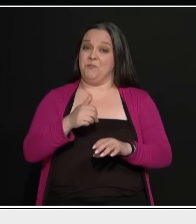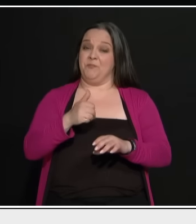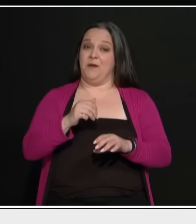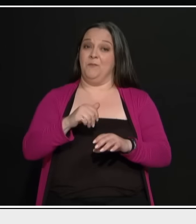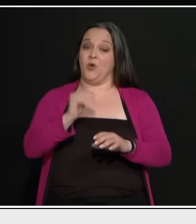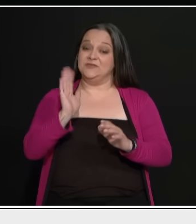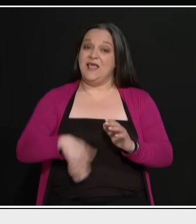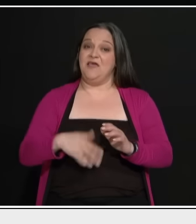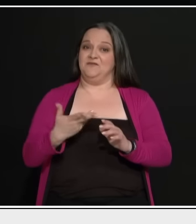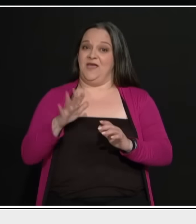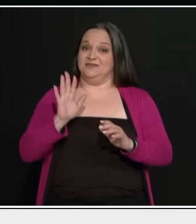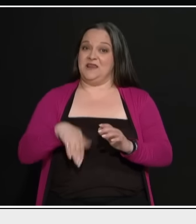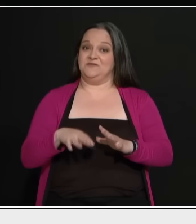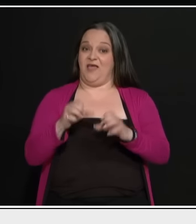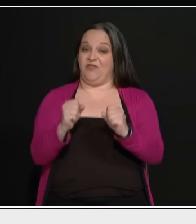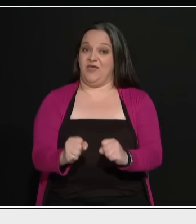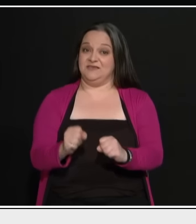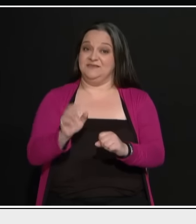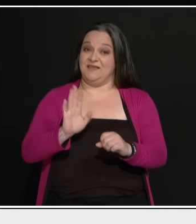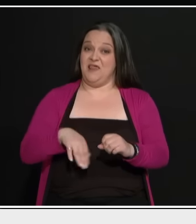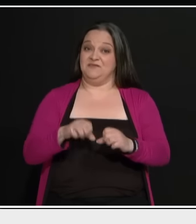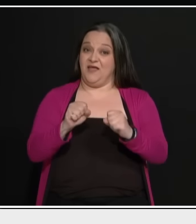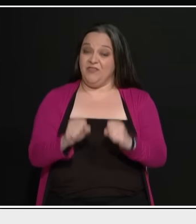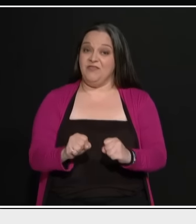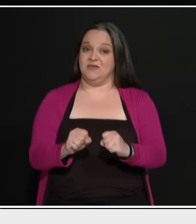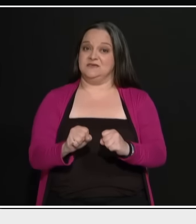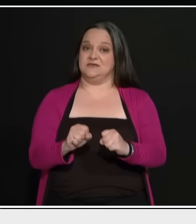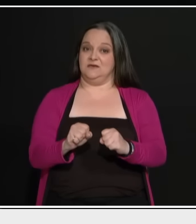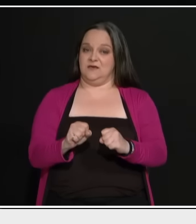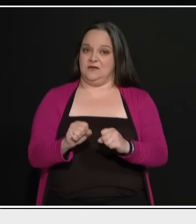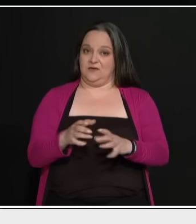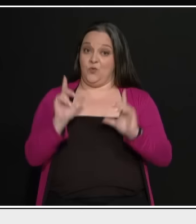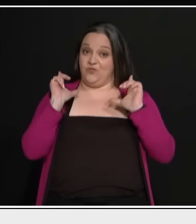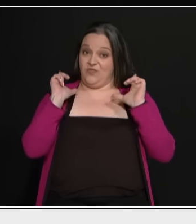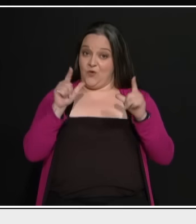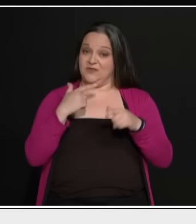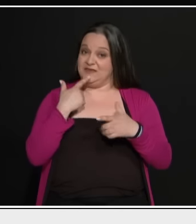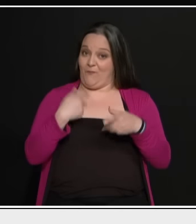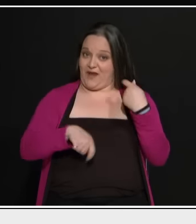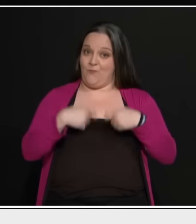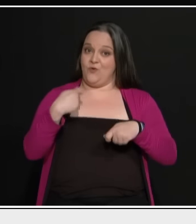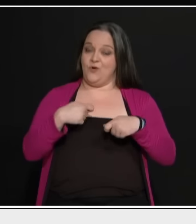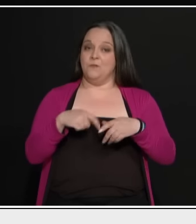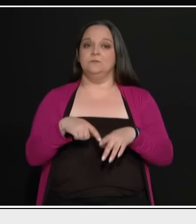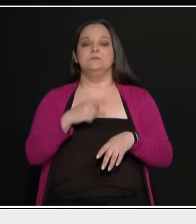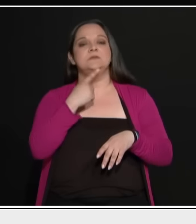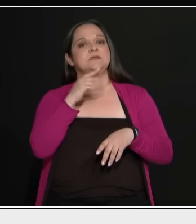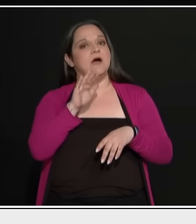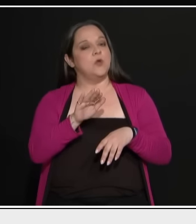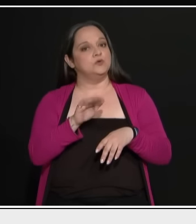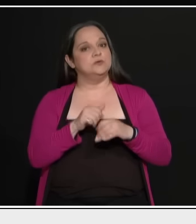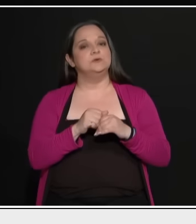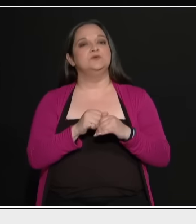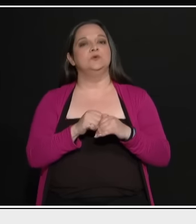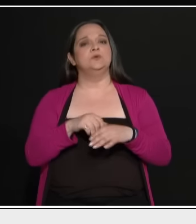δημοκρατία, για να παραπονούμε θα το έκανε. Θέλω να σας ρωτήσω, γιατί τα χρόνια